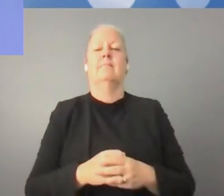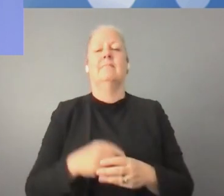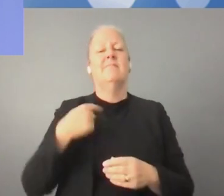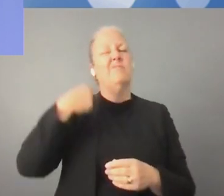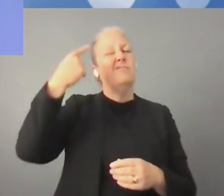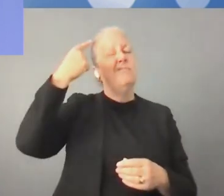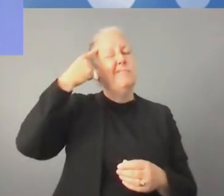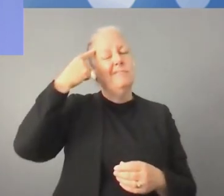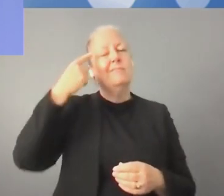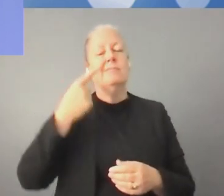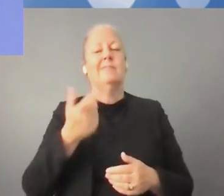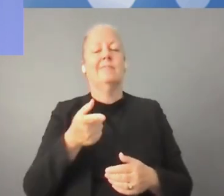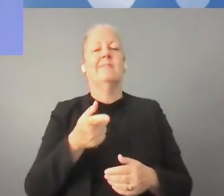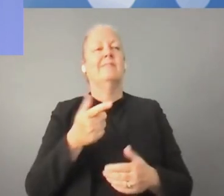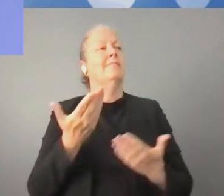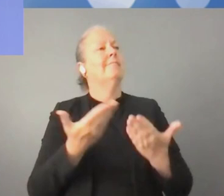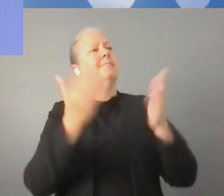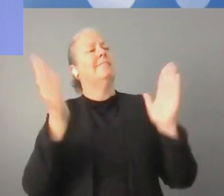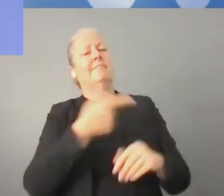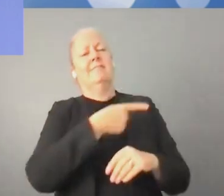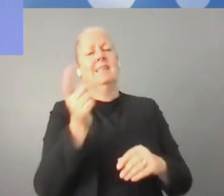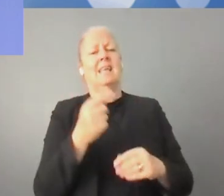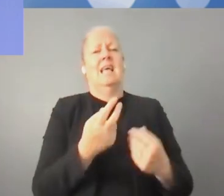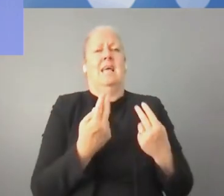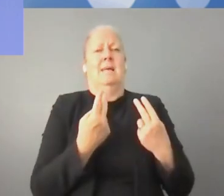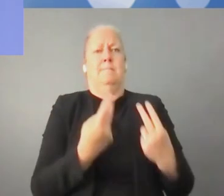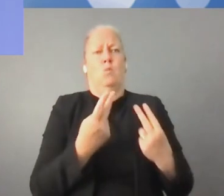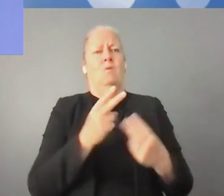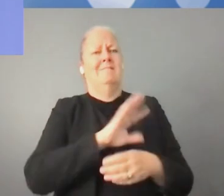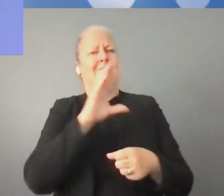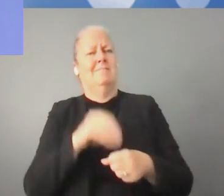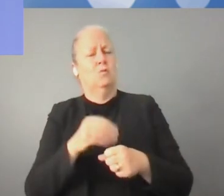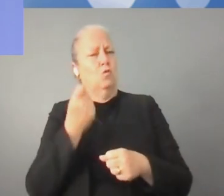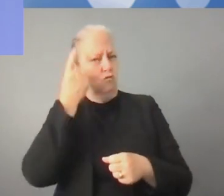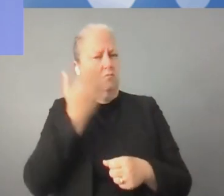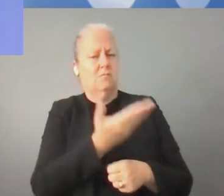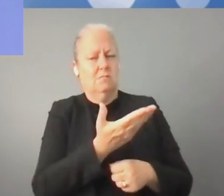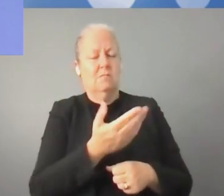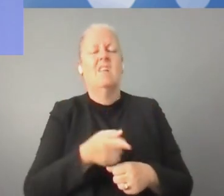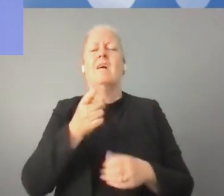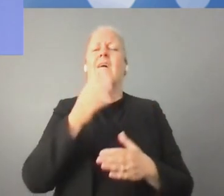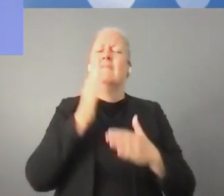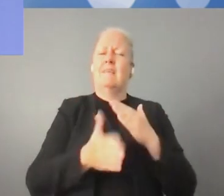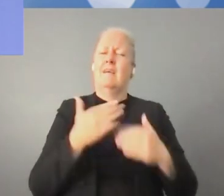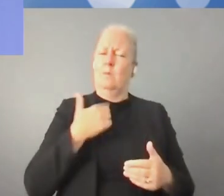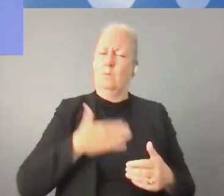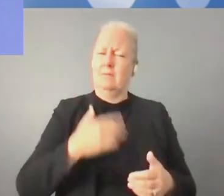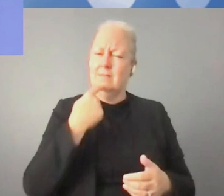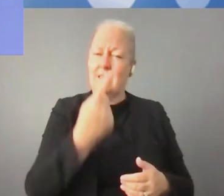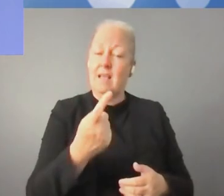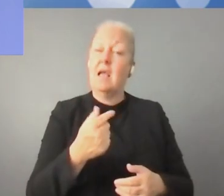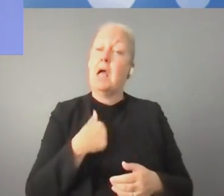واستخدام الحلول الرقمية.